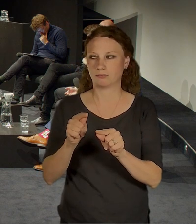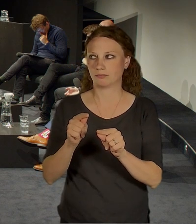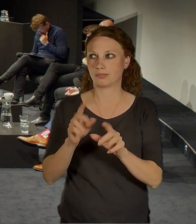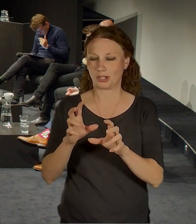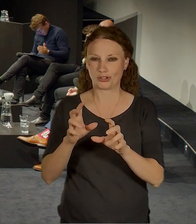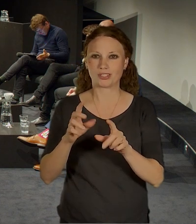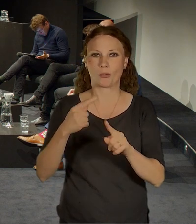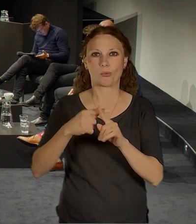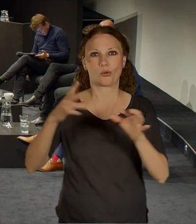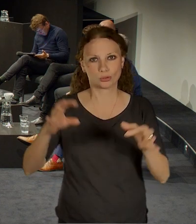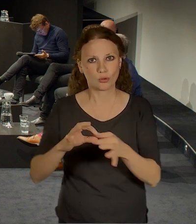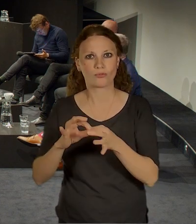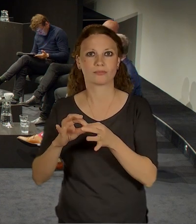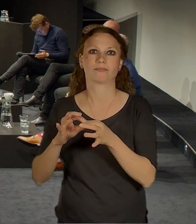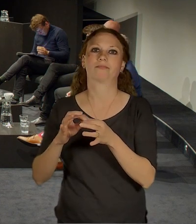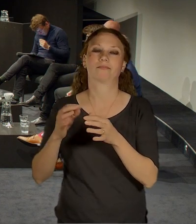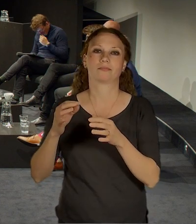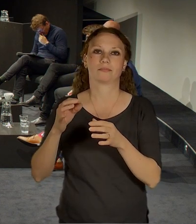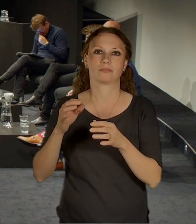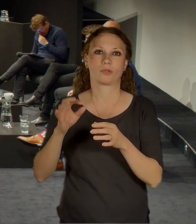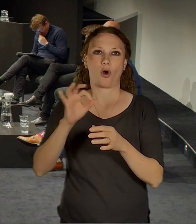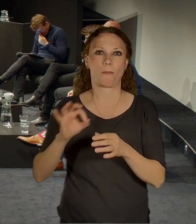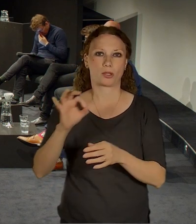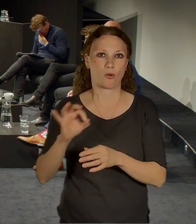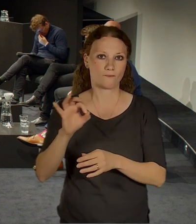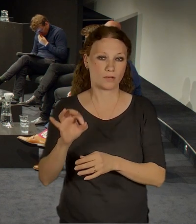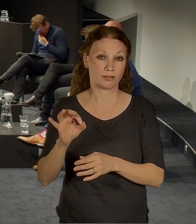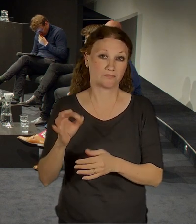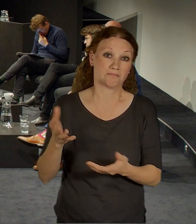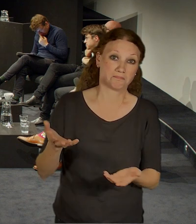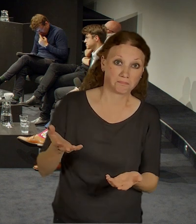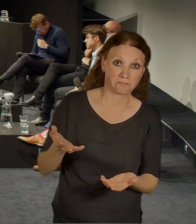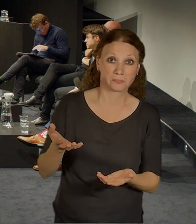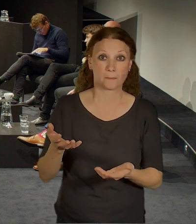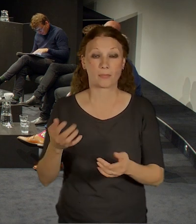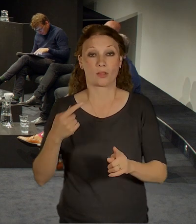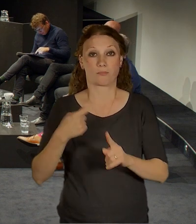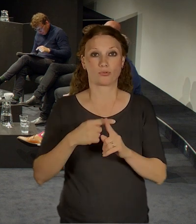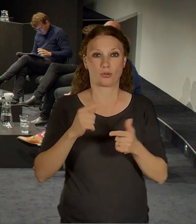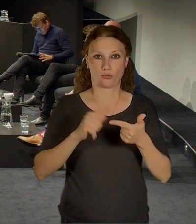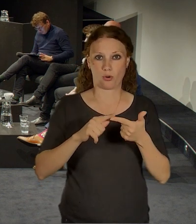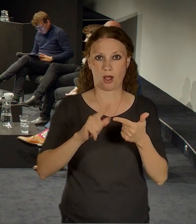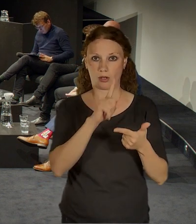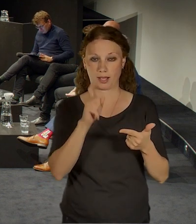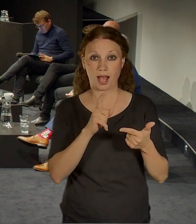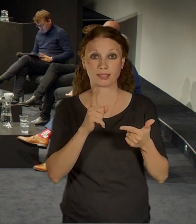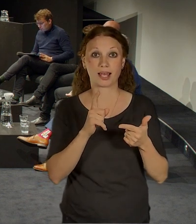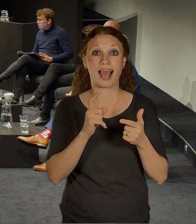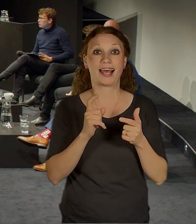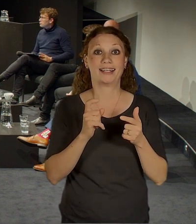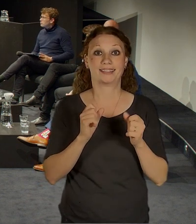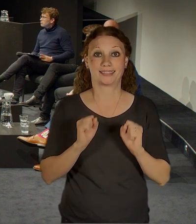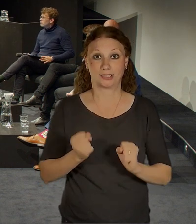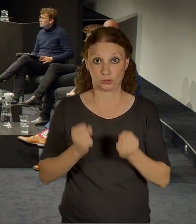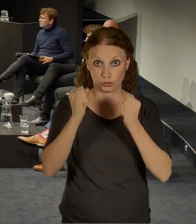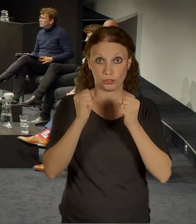tangentu. Ještě druhý, že jestli by se neplánovalo prodloužit Bčko z Depazličín na nádraží v Rudný, že